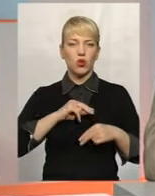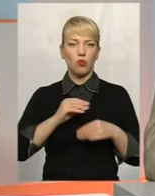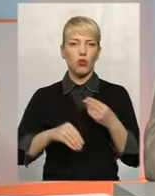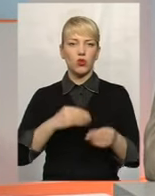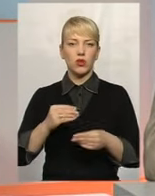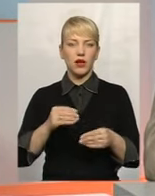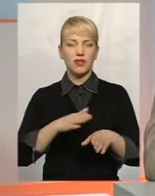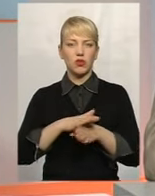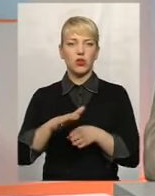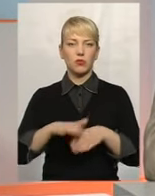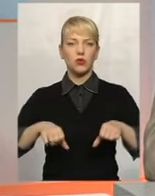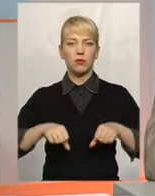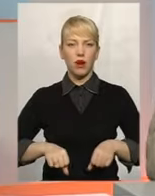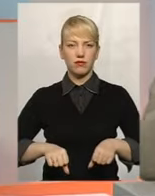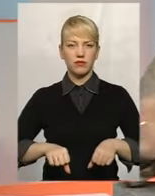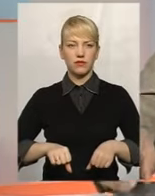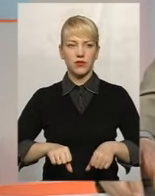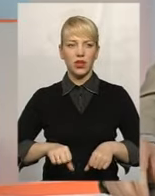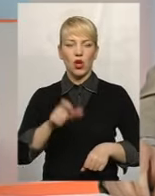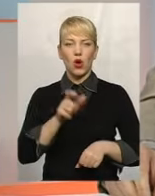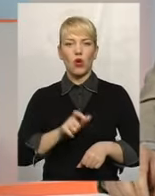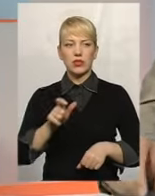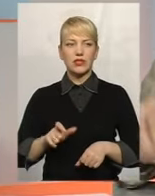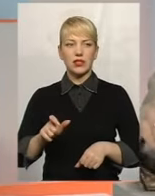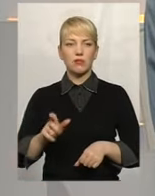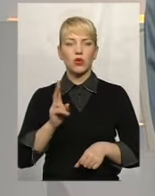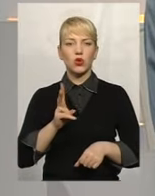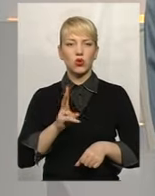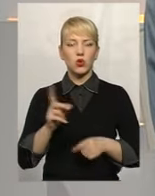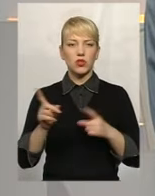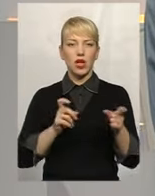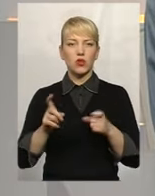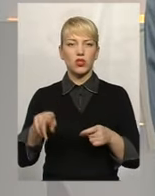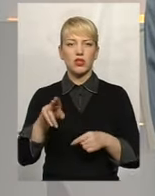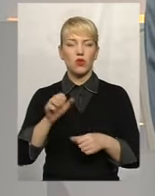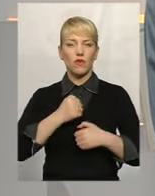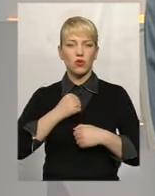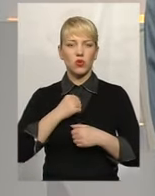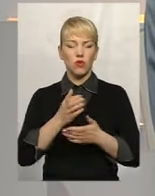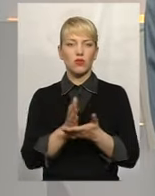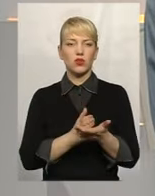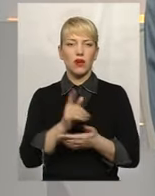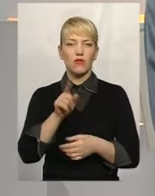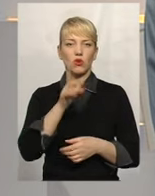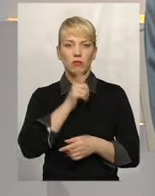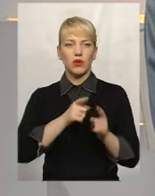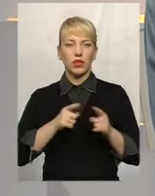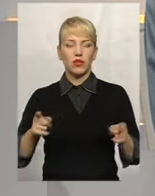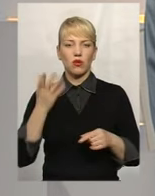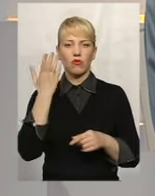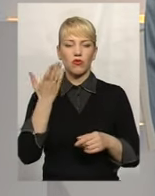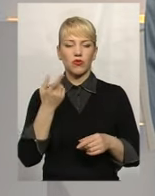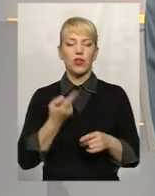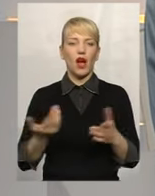прав осіб, які залучаються до військової служби, особливо в той період, в такому стані,